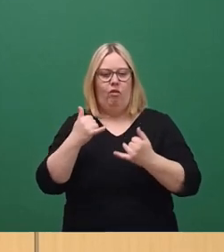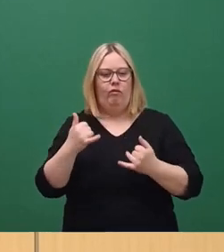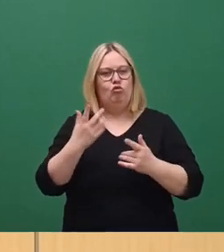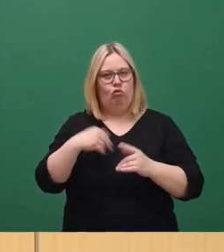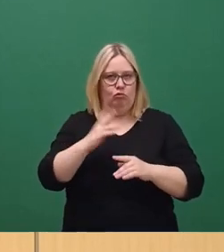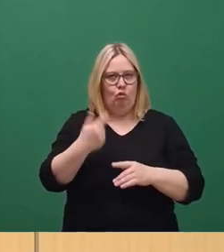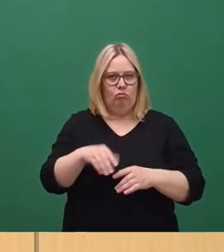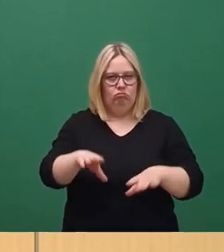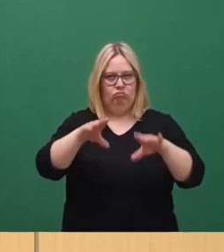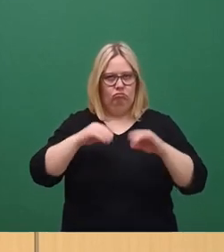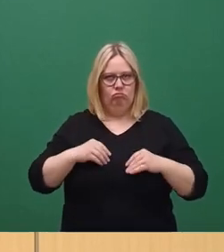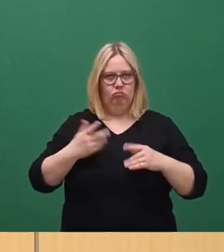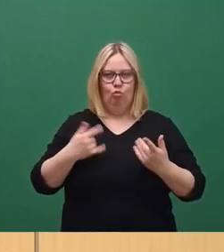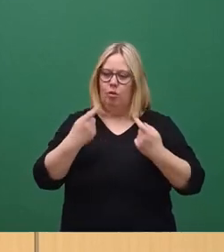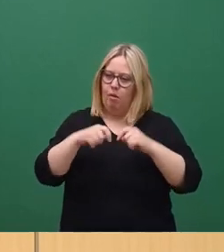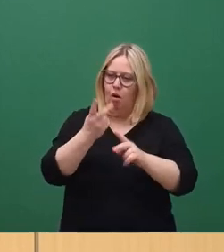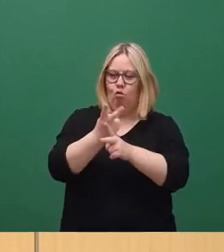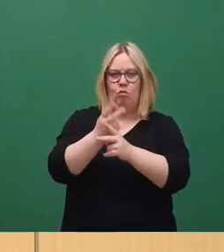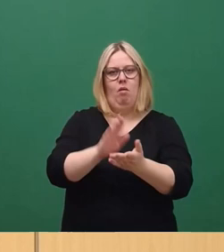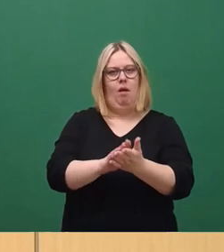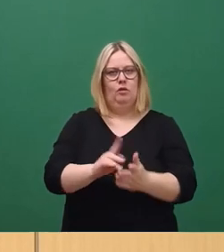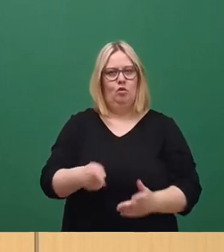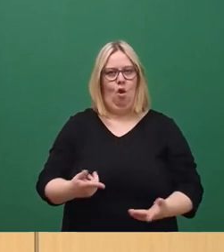herausgenommen und haben gesagt, diese Bebauung soll bestehen bleiben.